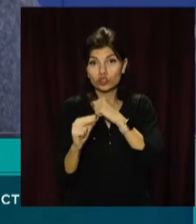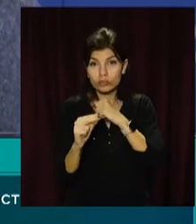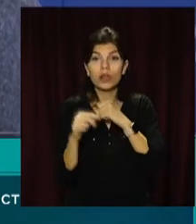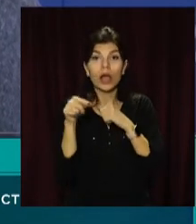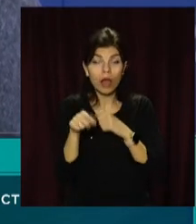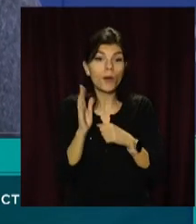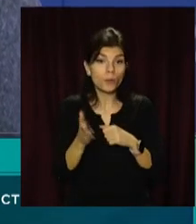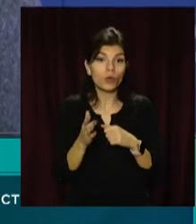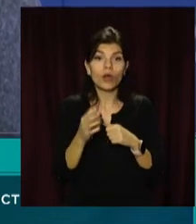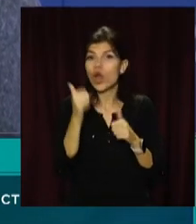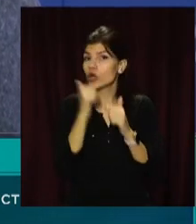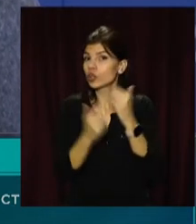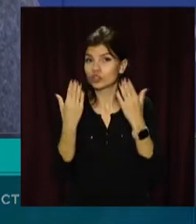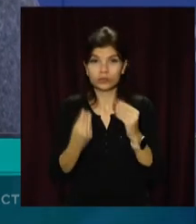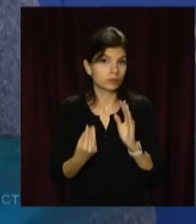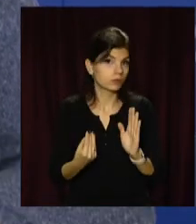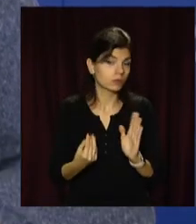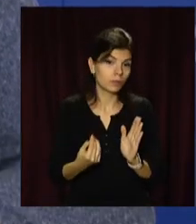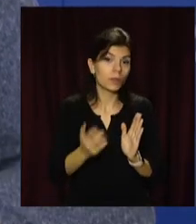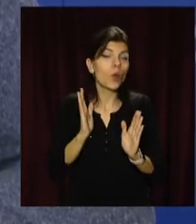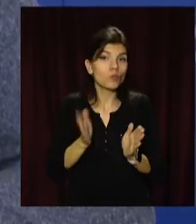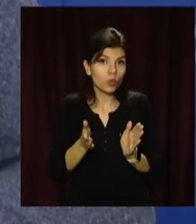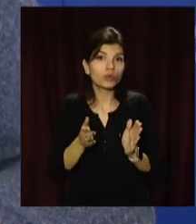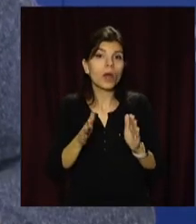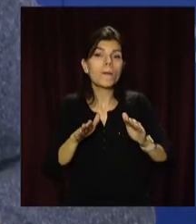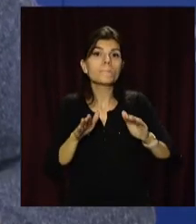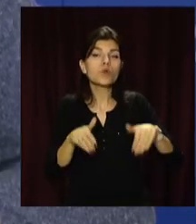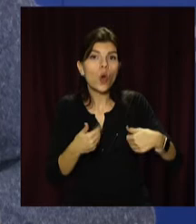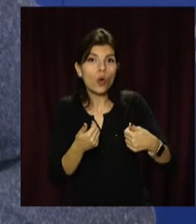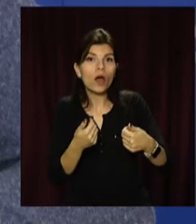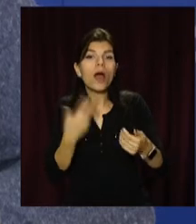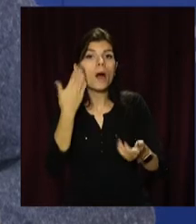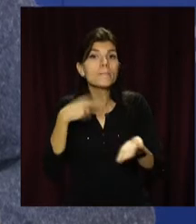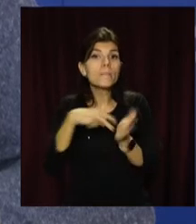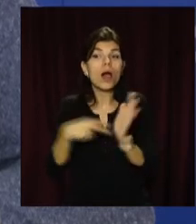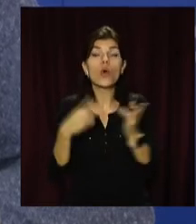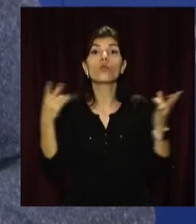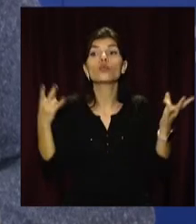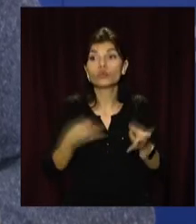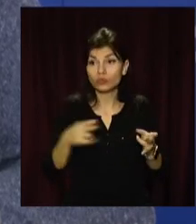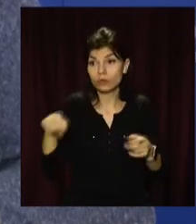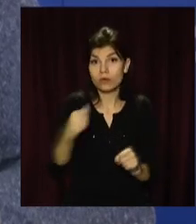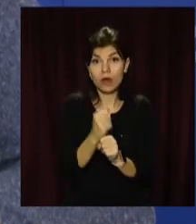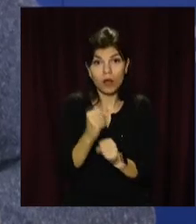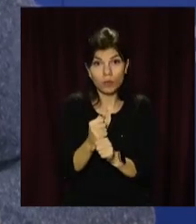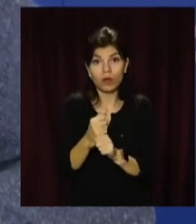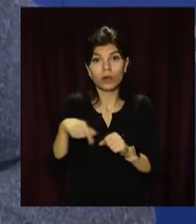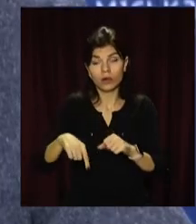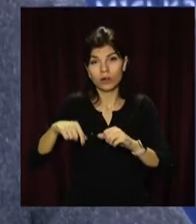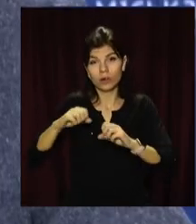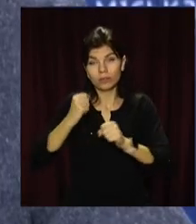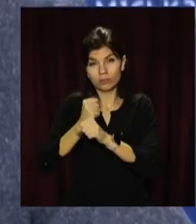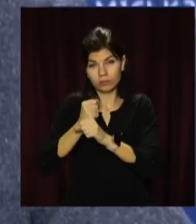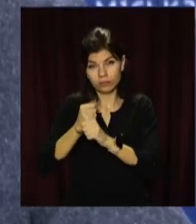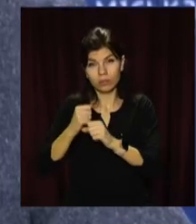Тобто буде проходити, в зависість від плану виконання роботи Лимака, либо раз в два дні, либо раз в три дні.